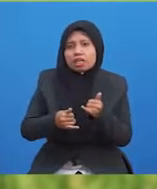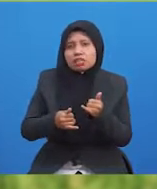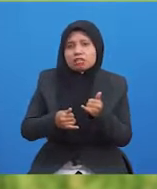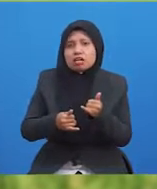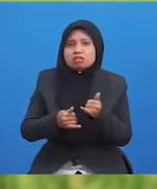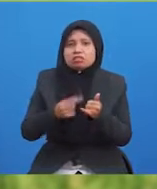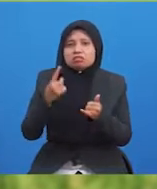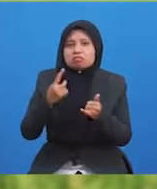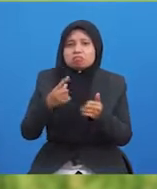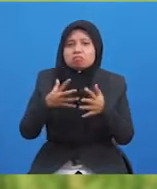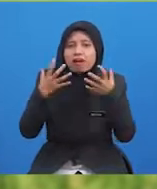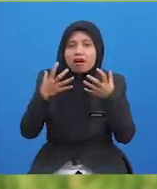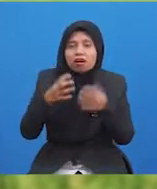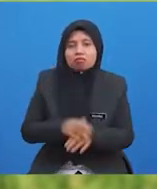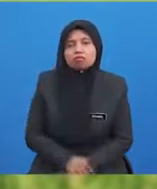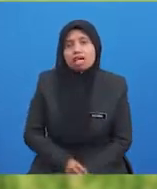secara agresif.